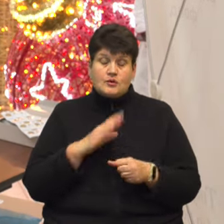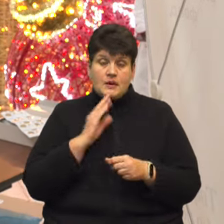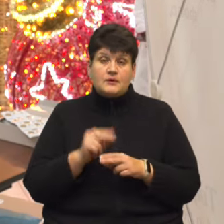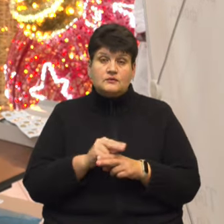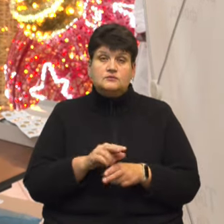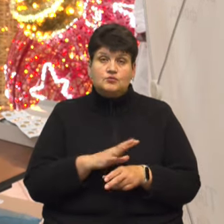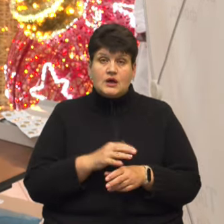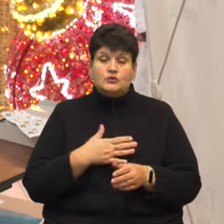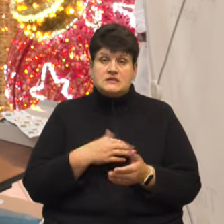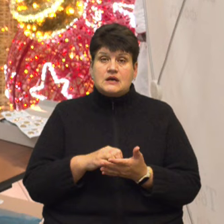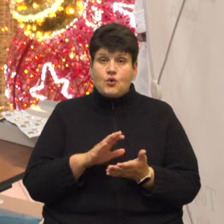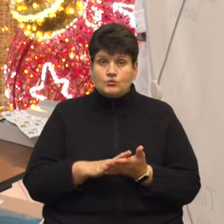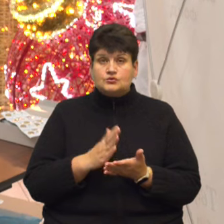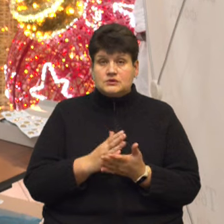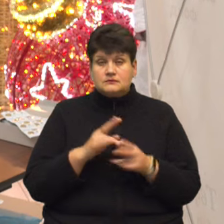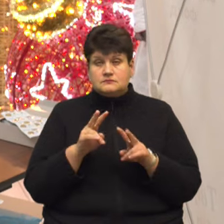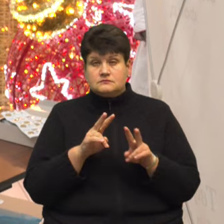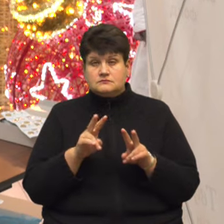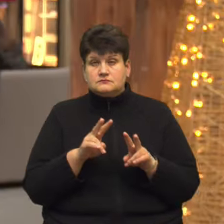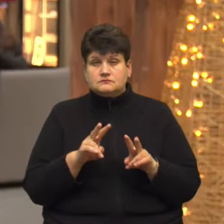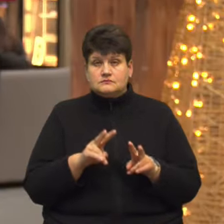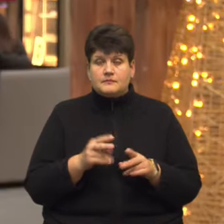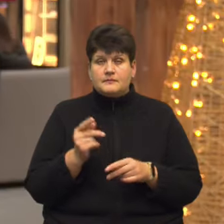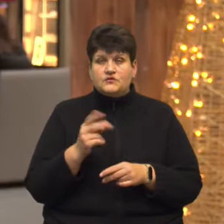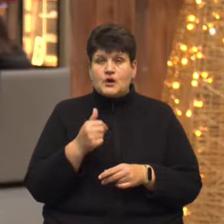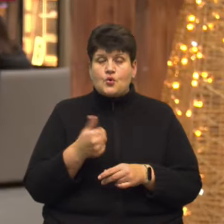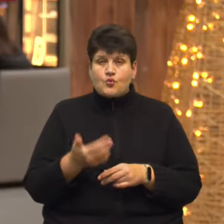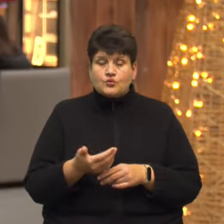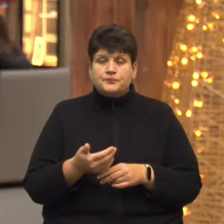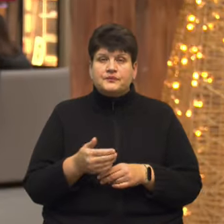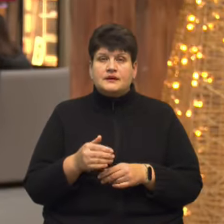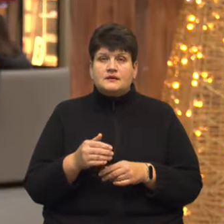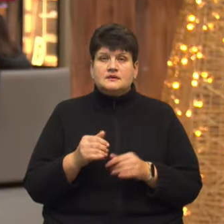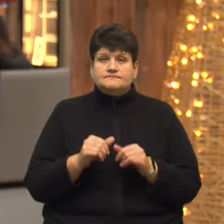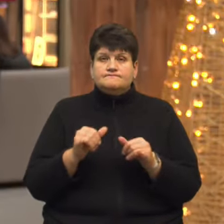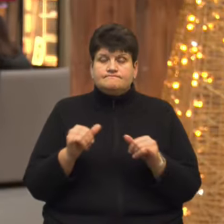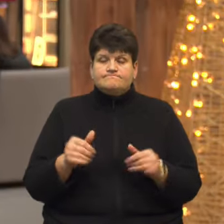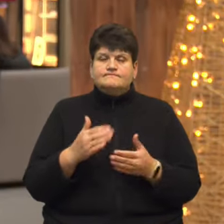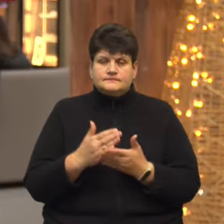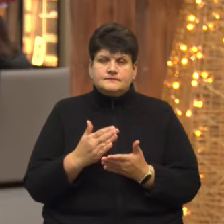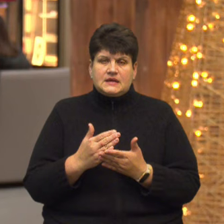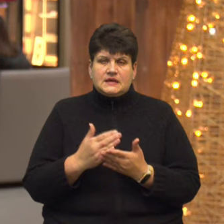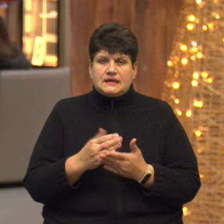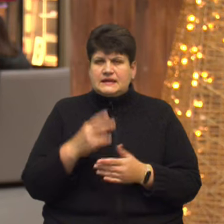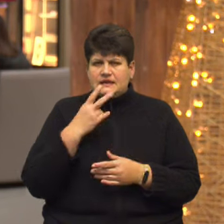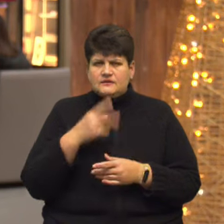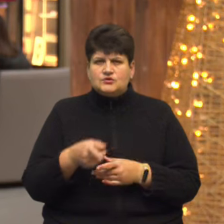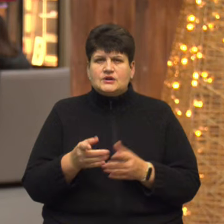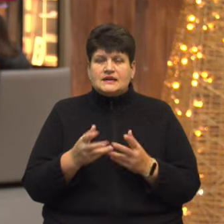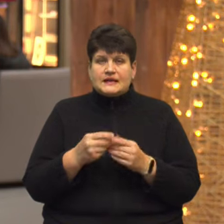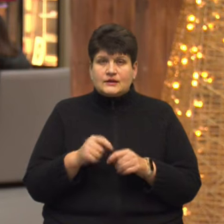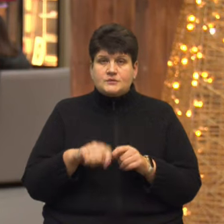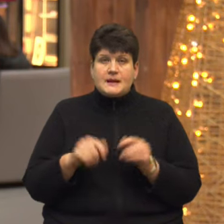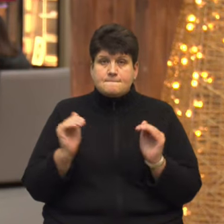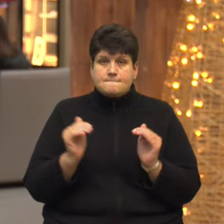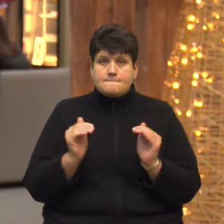в на обліку вони спостерігаються на моніторі півтора року. Теденція доросту є. Незважаючи на те, що кількість обстежень падає з кожним